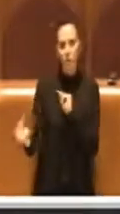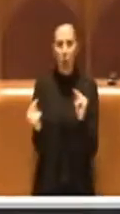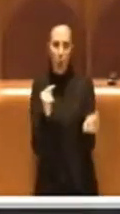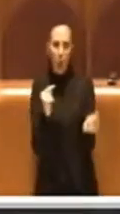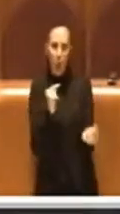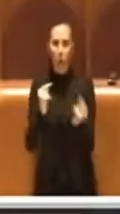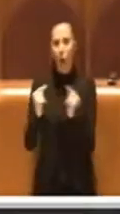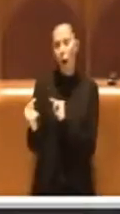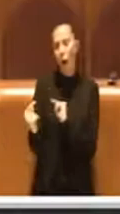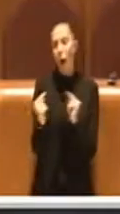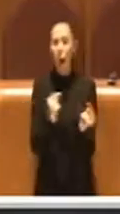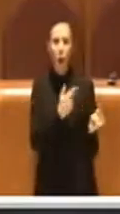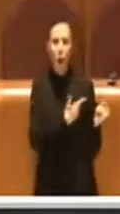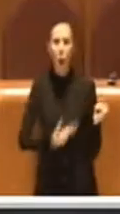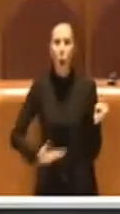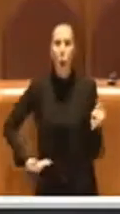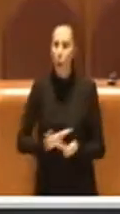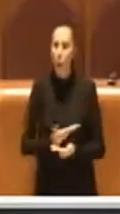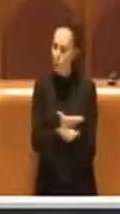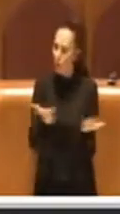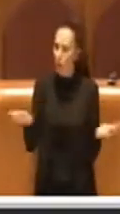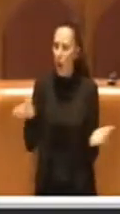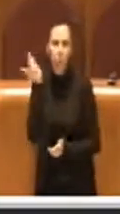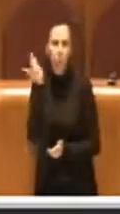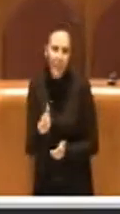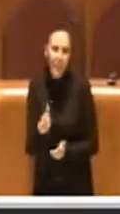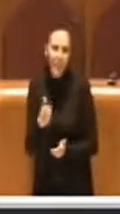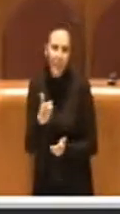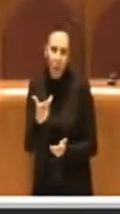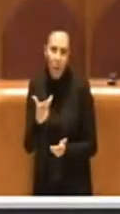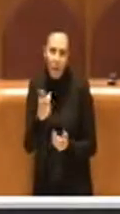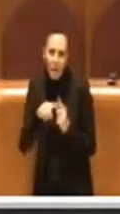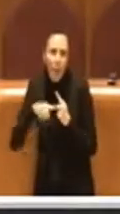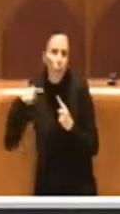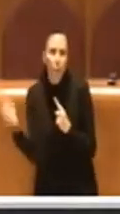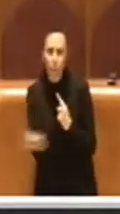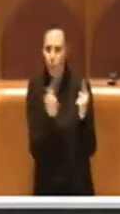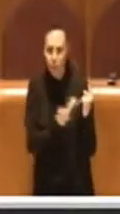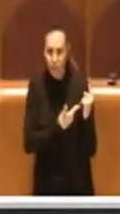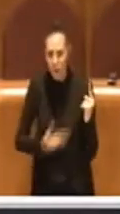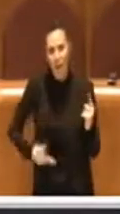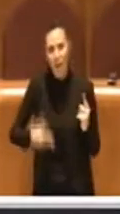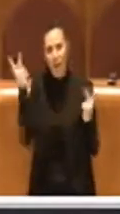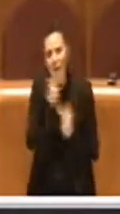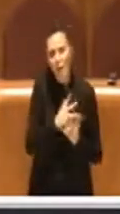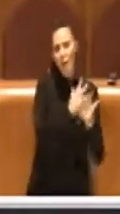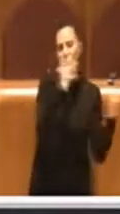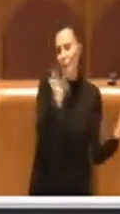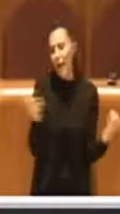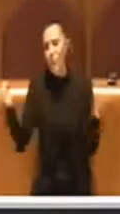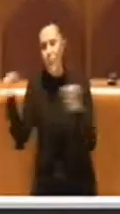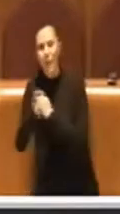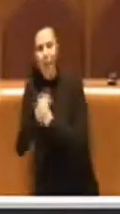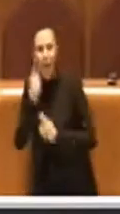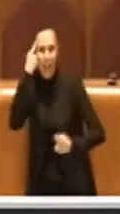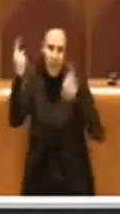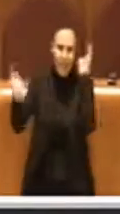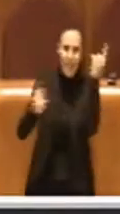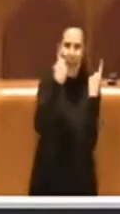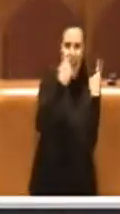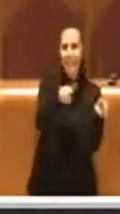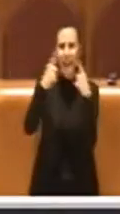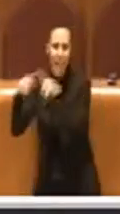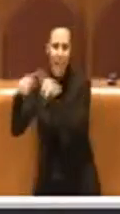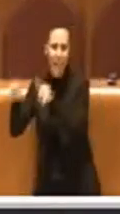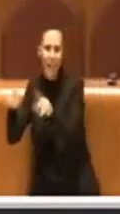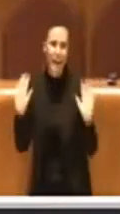consiglieri, perché alla fine siamo tutti consiglieri sulla stessa barca, benché di maggioranza e di opposizione con idee diverse. Qui abbiamo, come